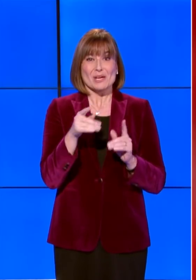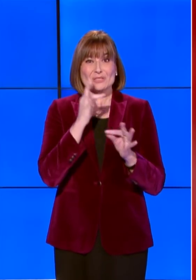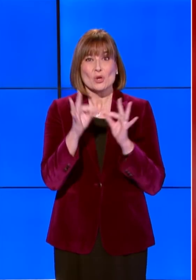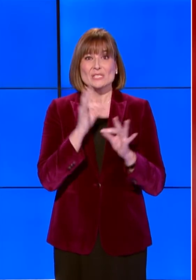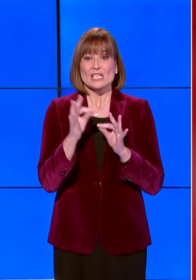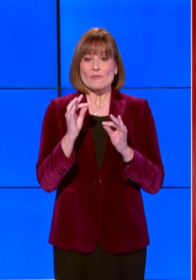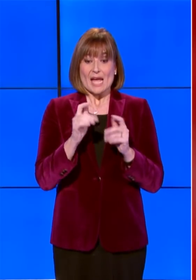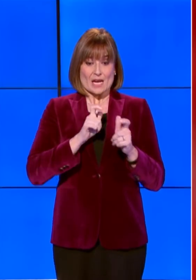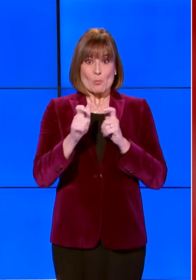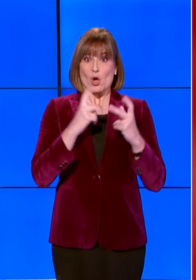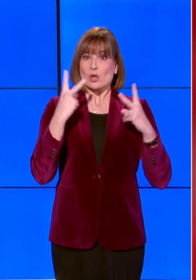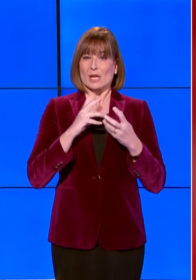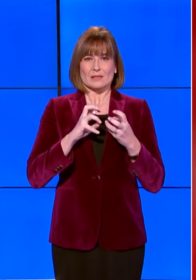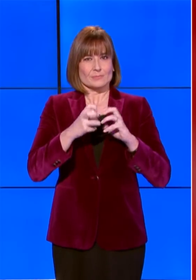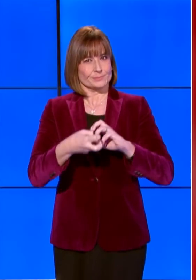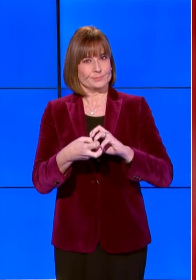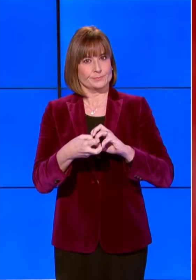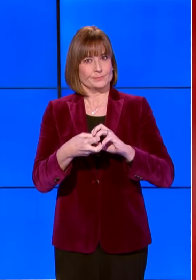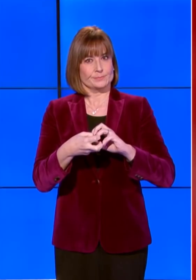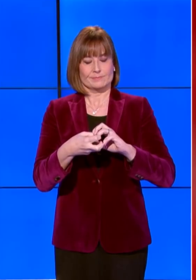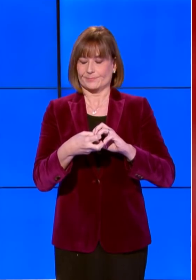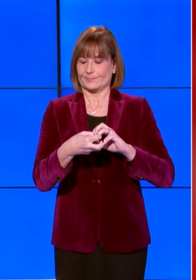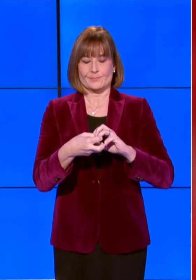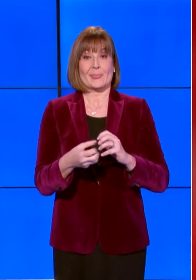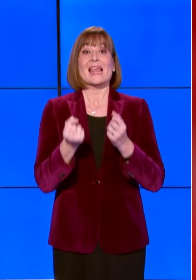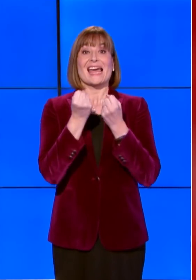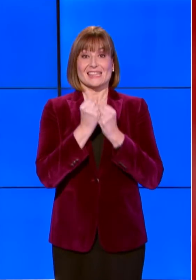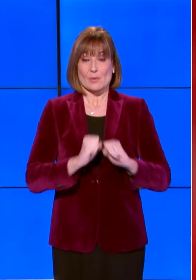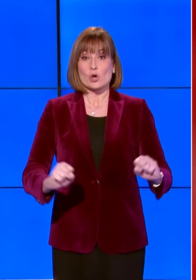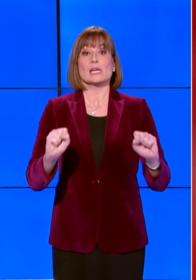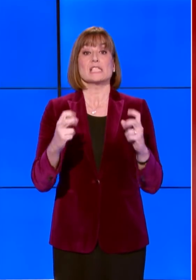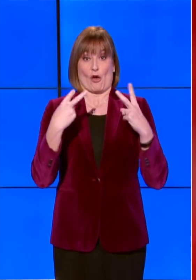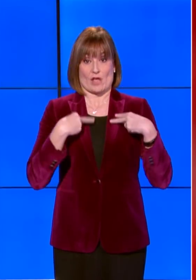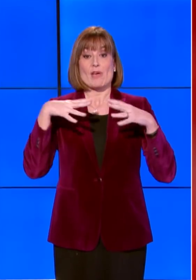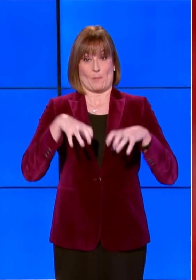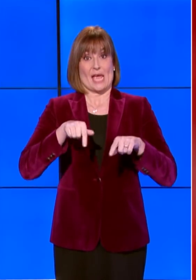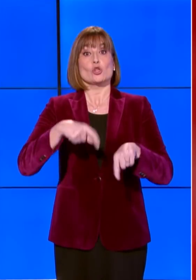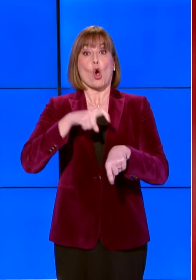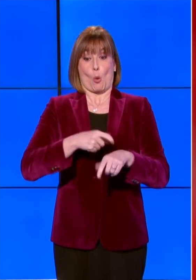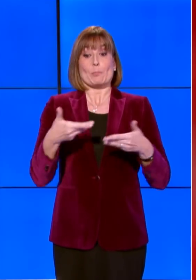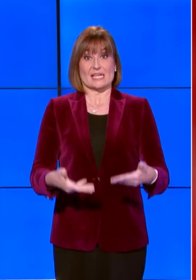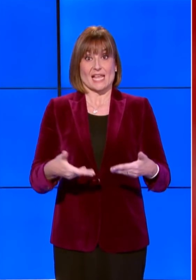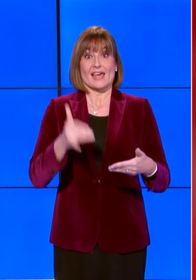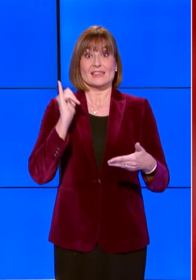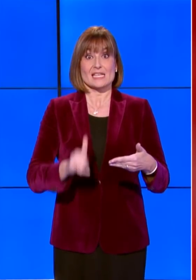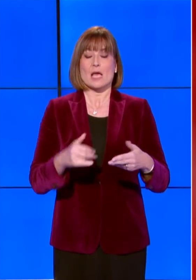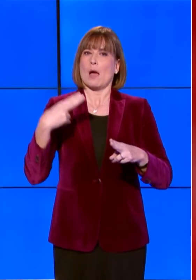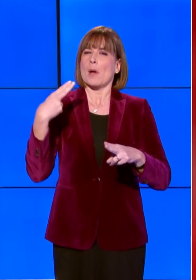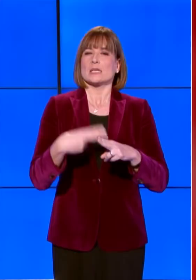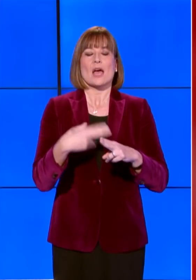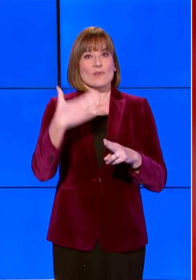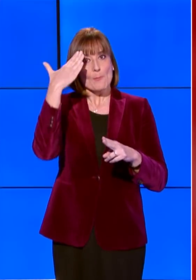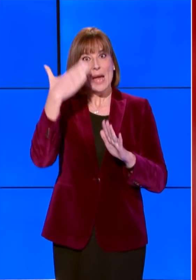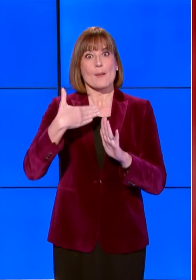rapporto con la realtà. La democrazia vive di impegno nel presente, ma si alimenta di memoria